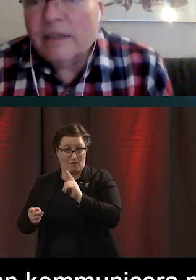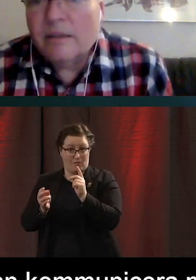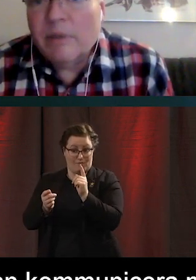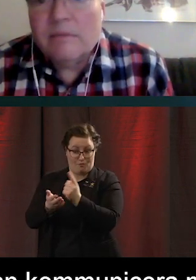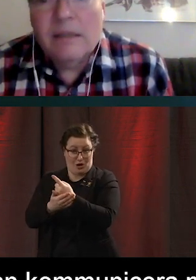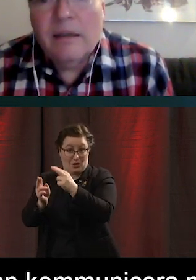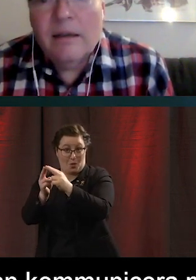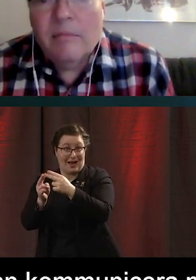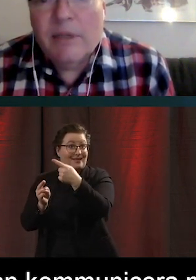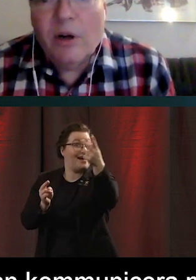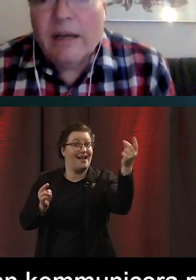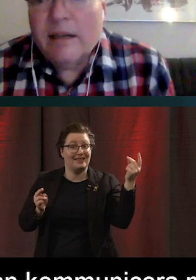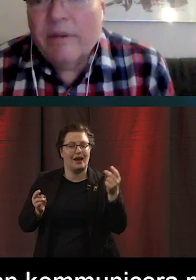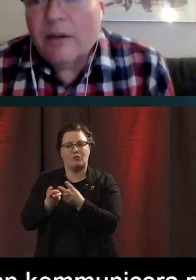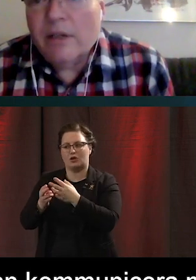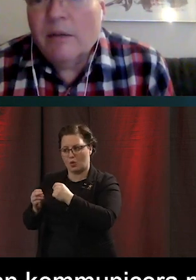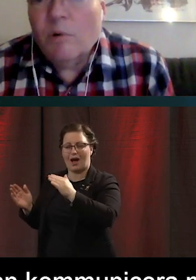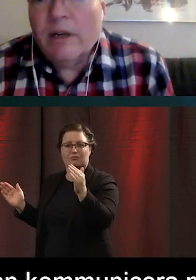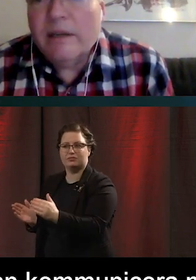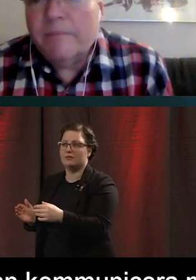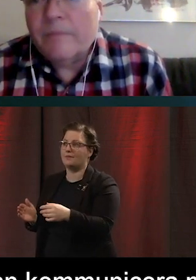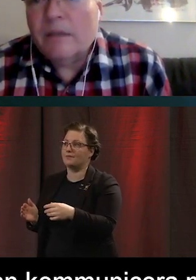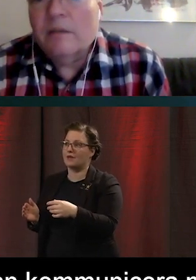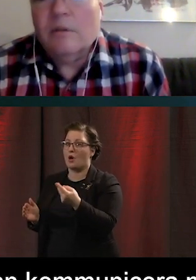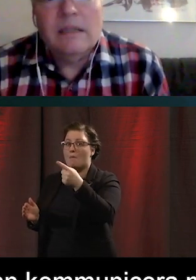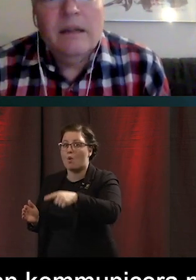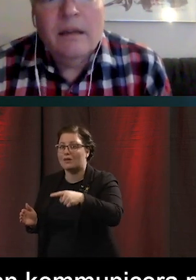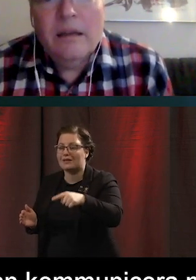hemlöshet med dagar eller veckor eller månader.